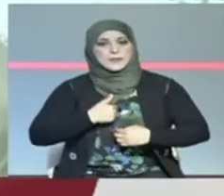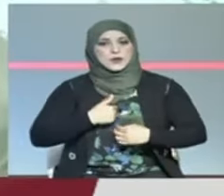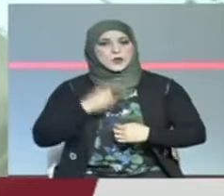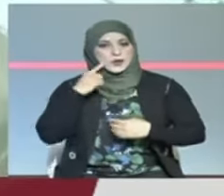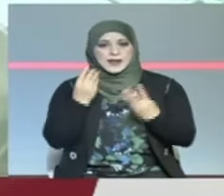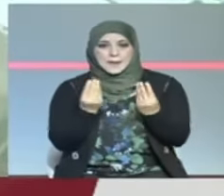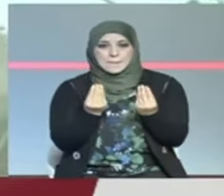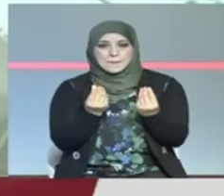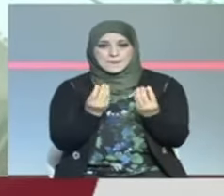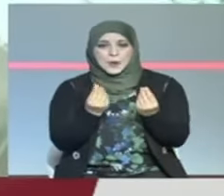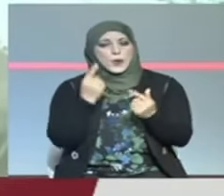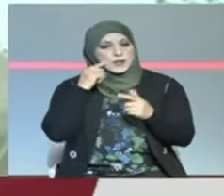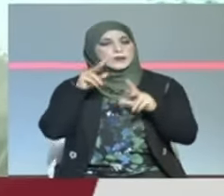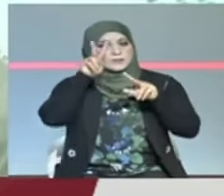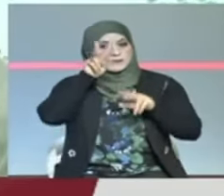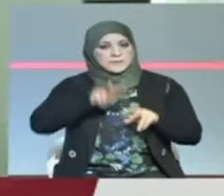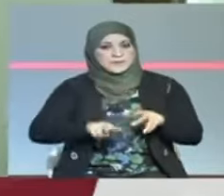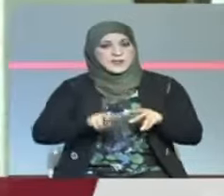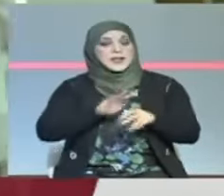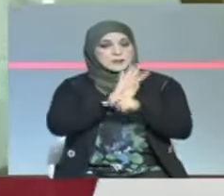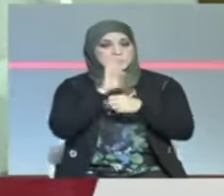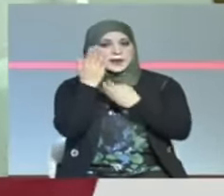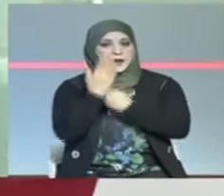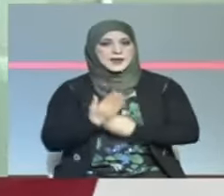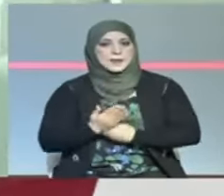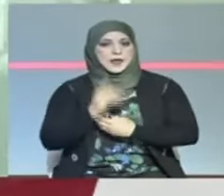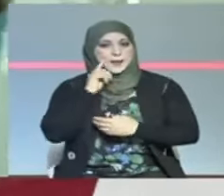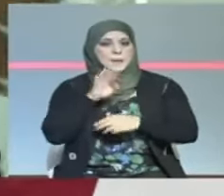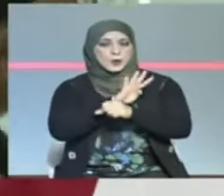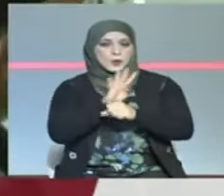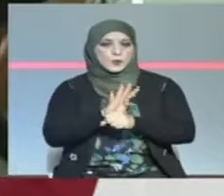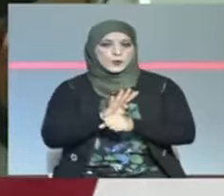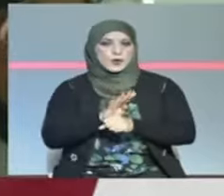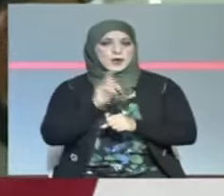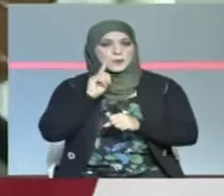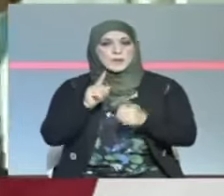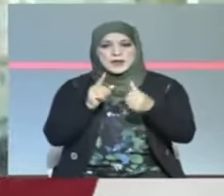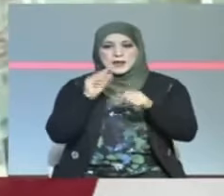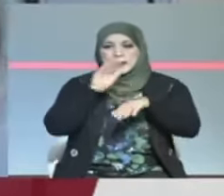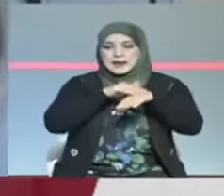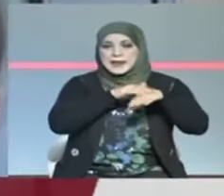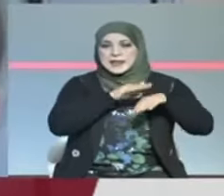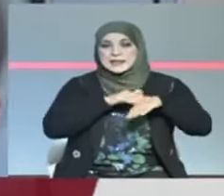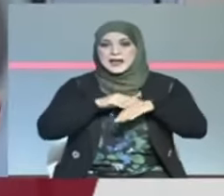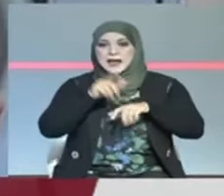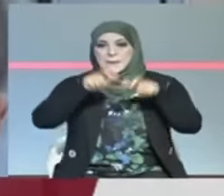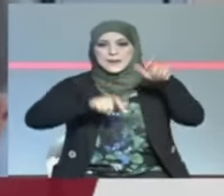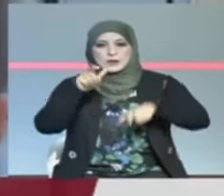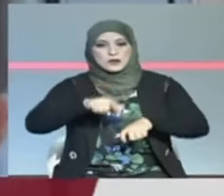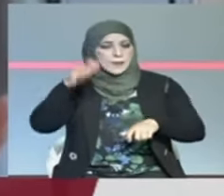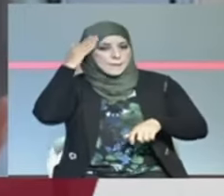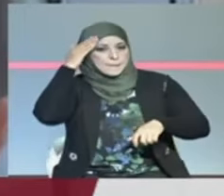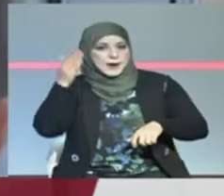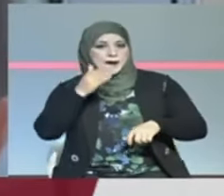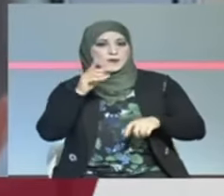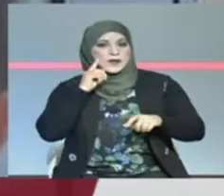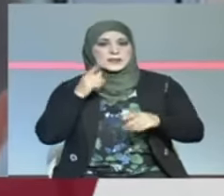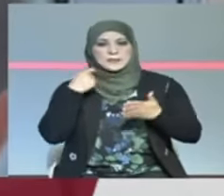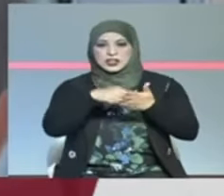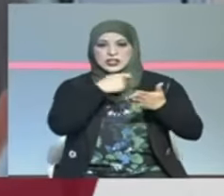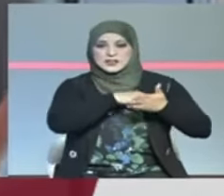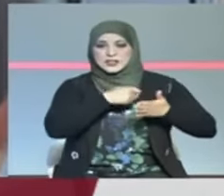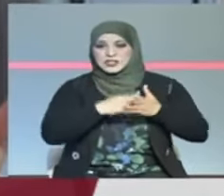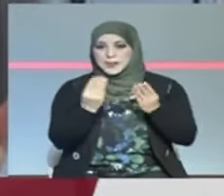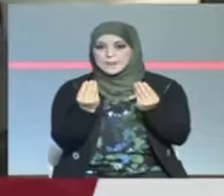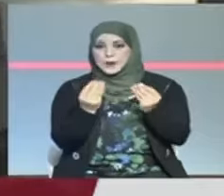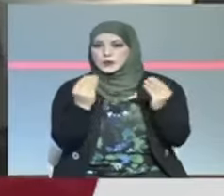كي تكون واقيا فعليا من إمكانية عدوى الفيروس ومن بين نصائح أهل الاختصاص أن يتم اقتناء هذه المواد